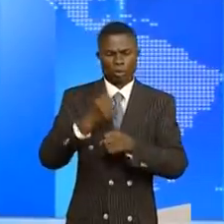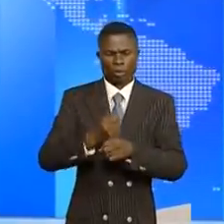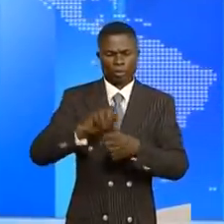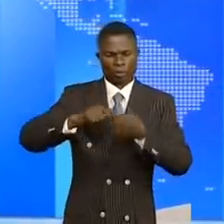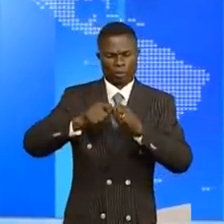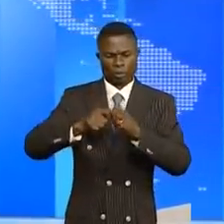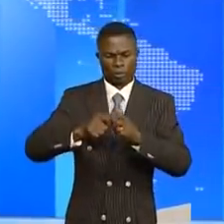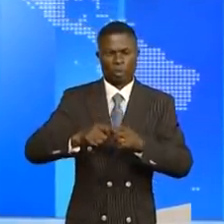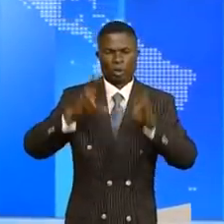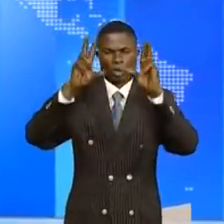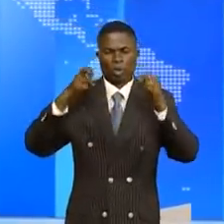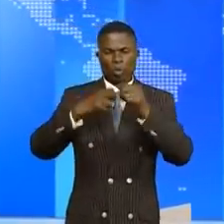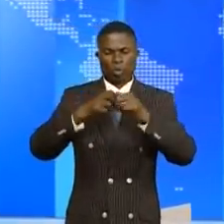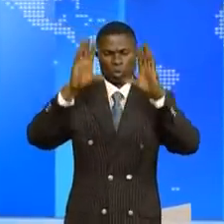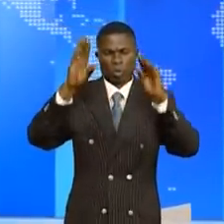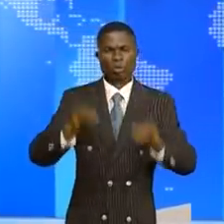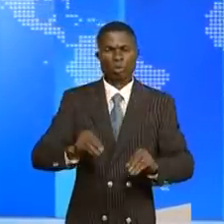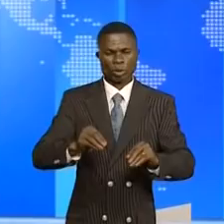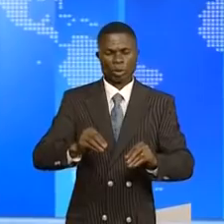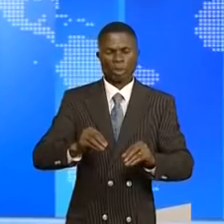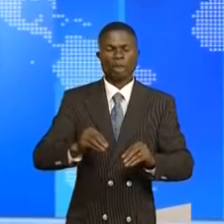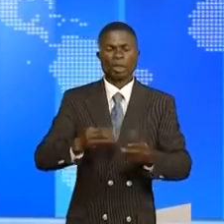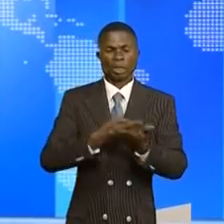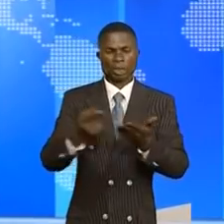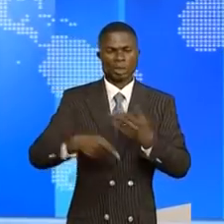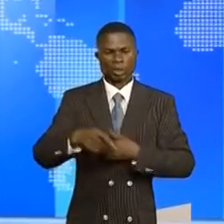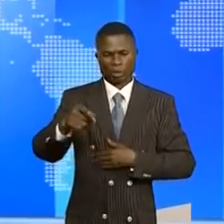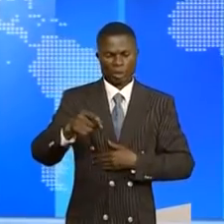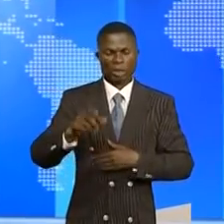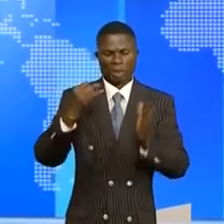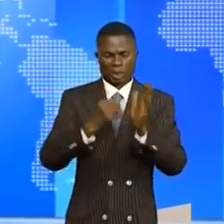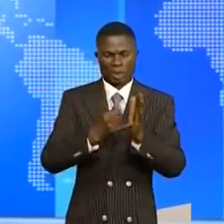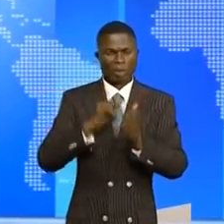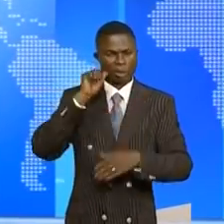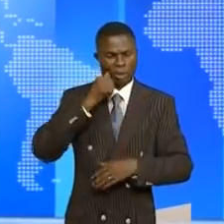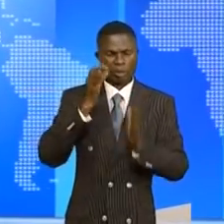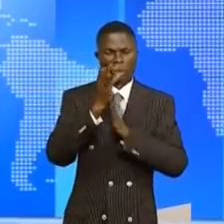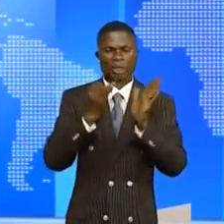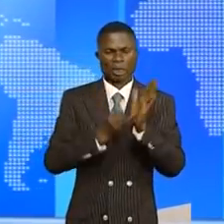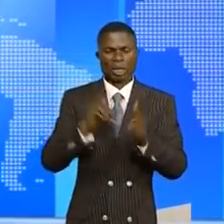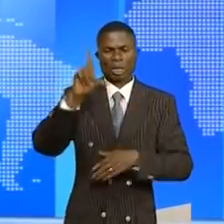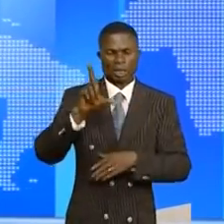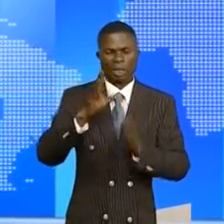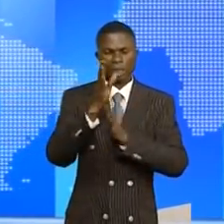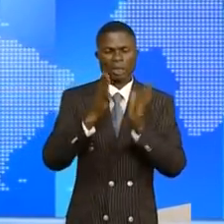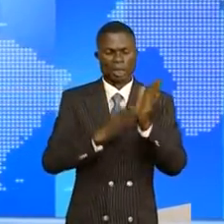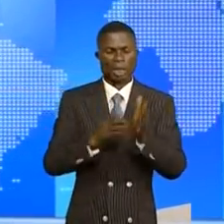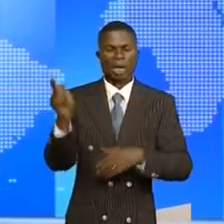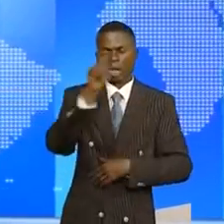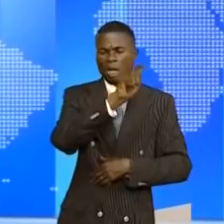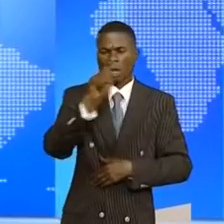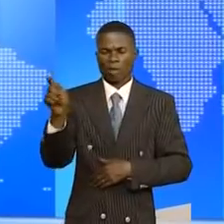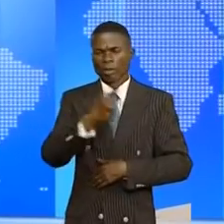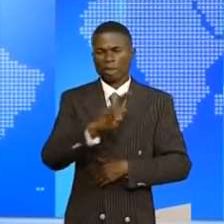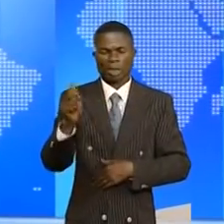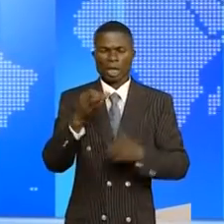interruptions dont la fourniture de l'énergie électrique seront observées ce samedi 17 et lundi 19 avril 2021